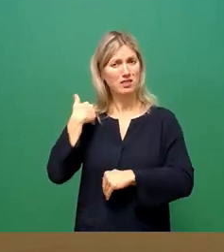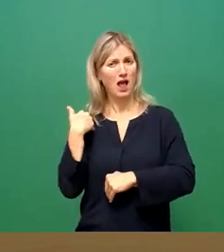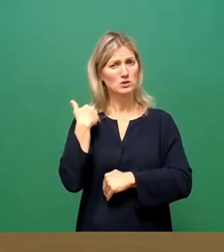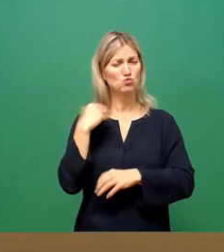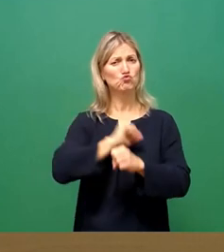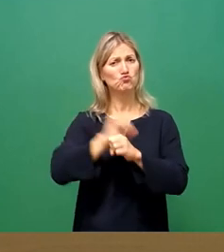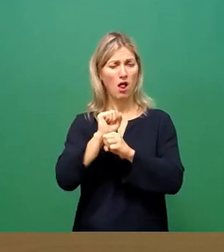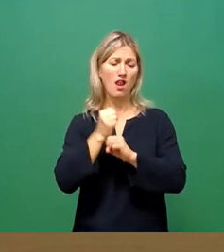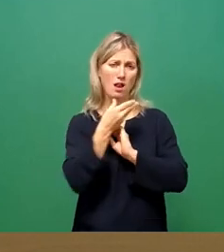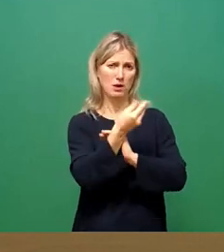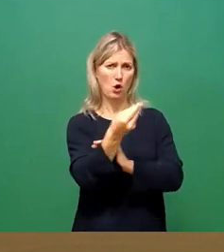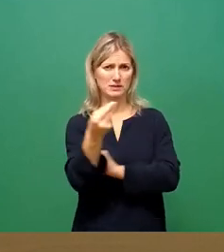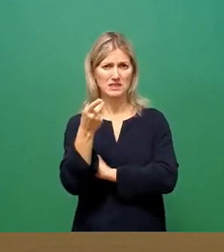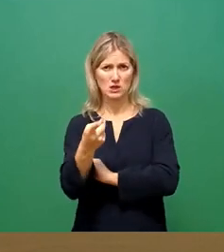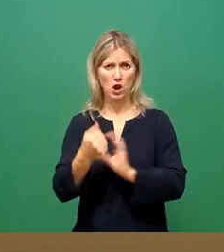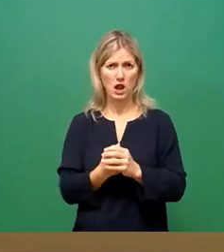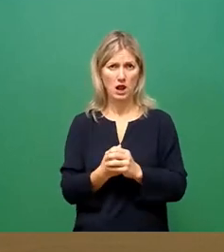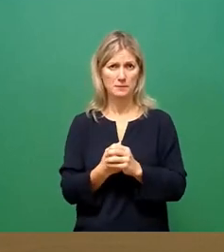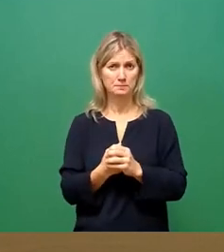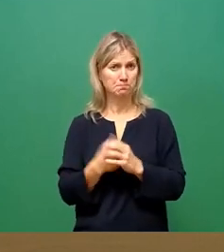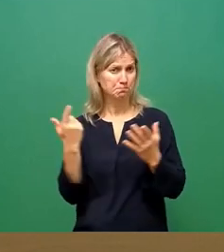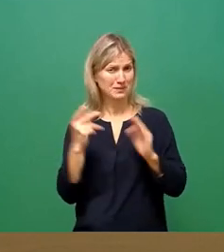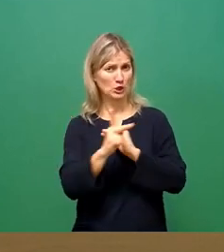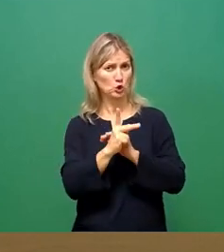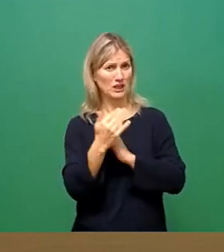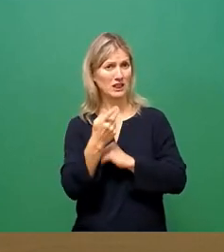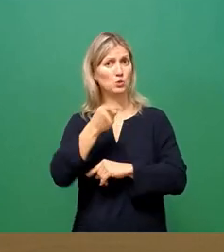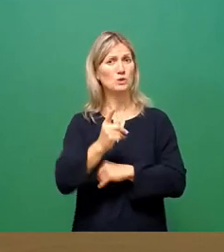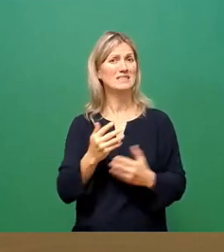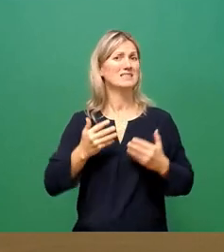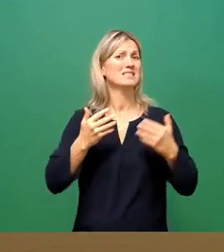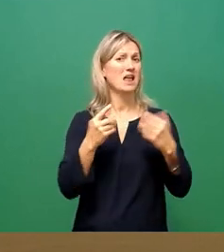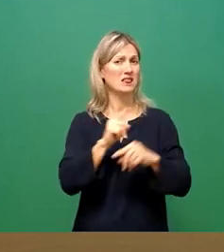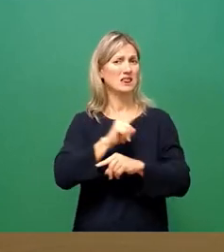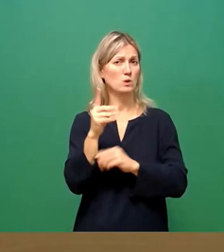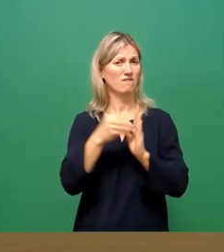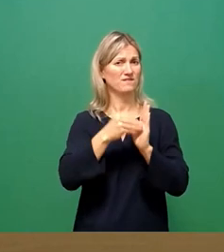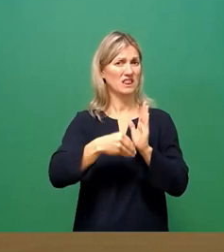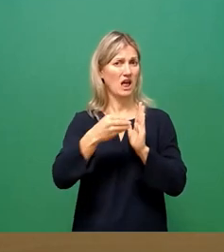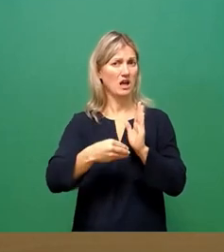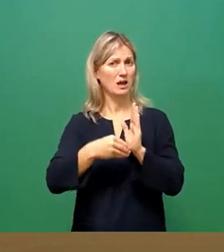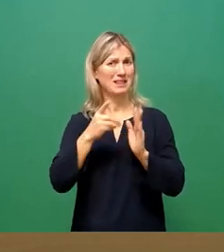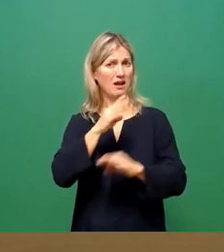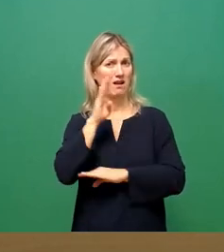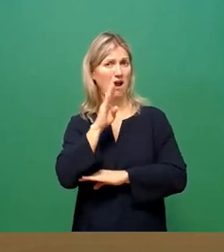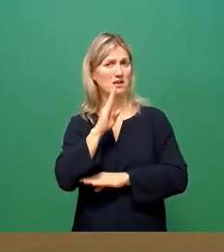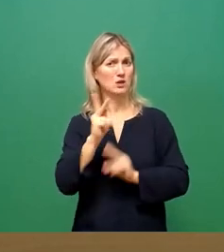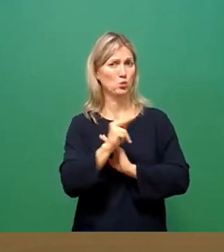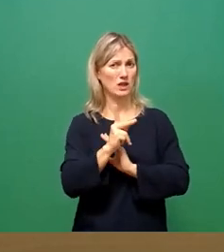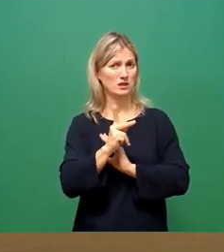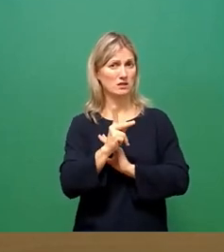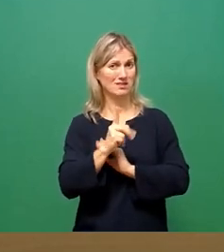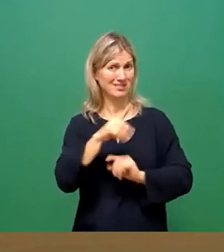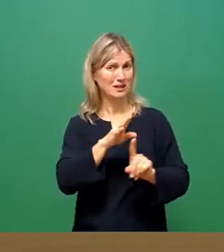ankommen. Für rund 110.000 Verträge mit Gaskunden, und da reden wir nur von den Privat- und